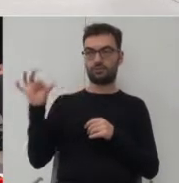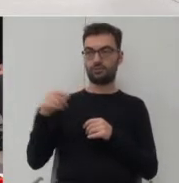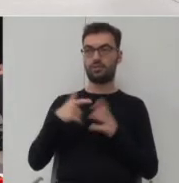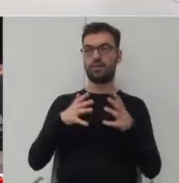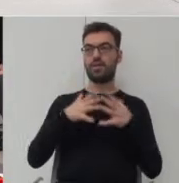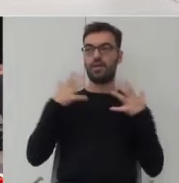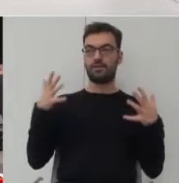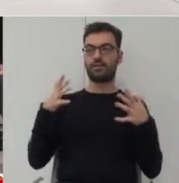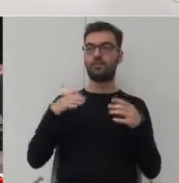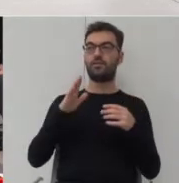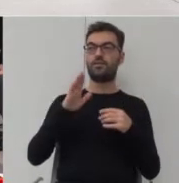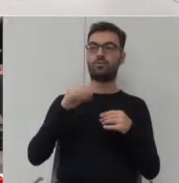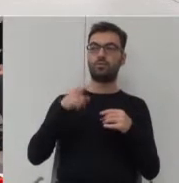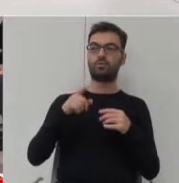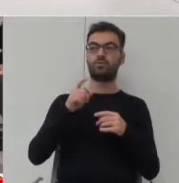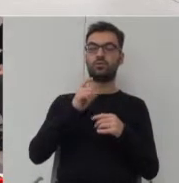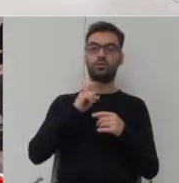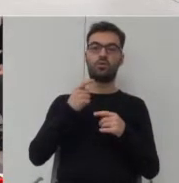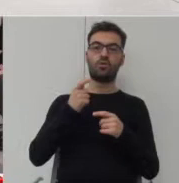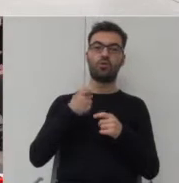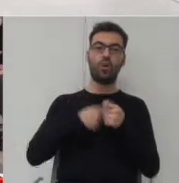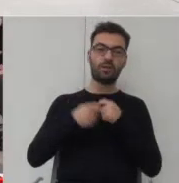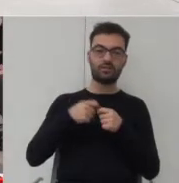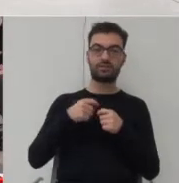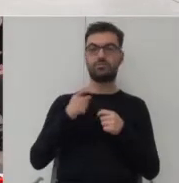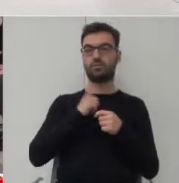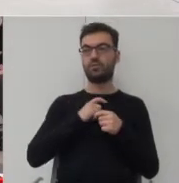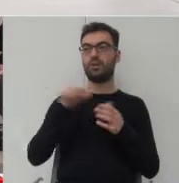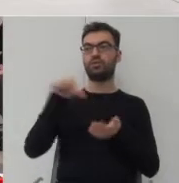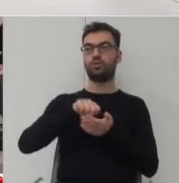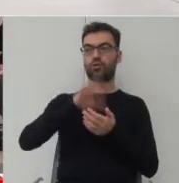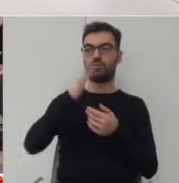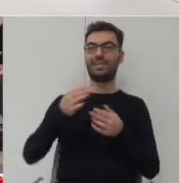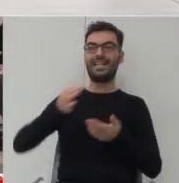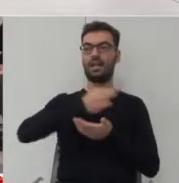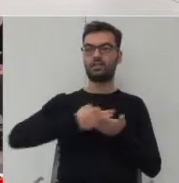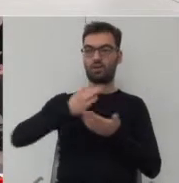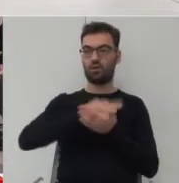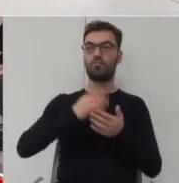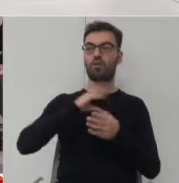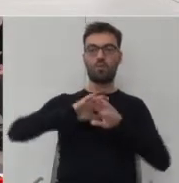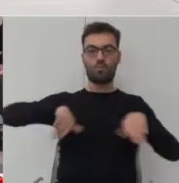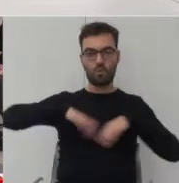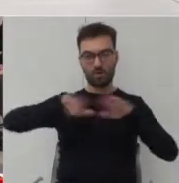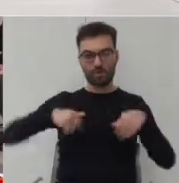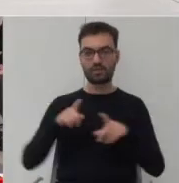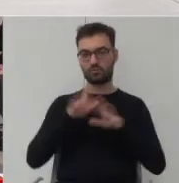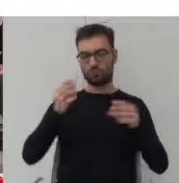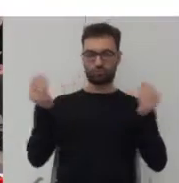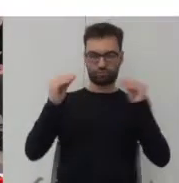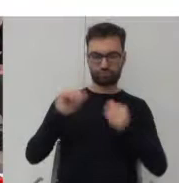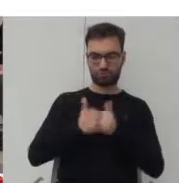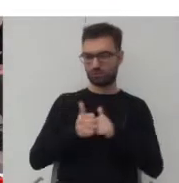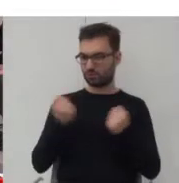budów komercyjnych biurowych w Londynie, gdzie na środku będzie jezioro, w którym będzie można pływać i cała masa infrastruktury sportowej.